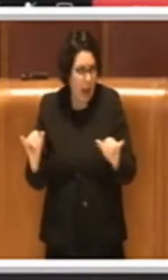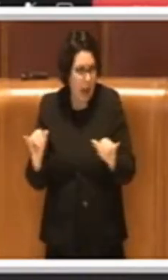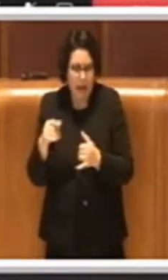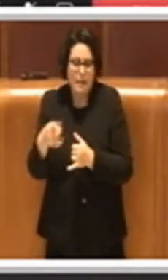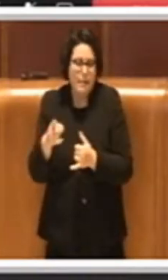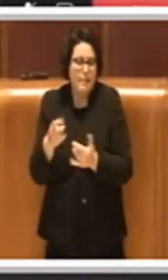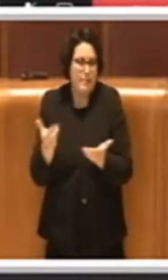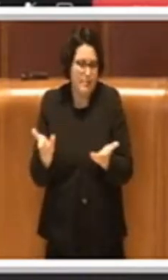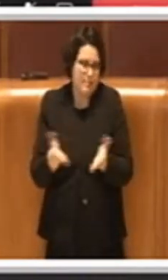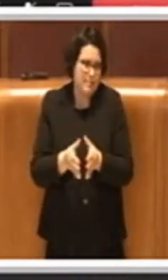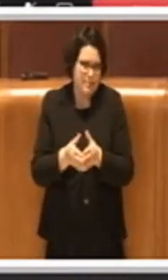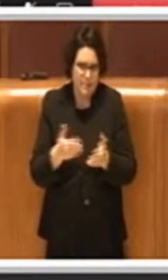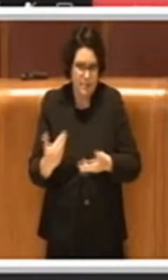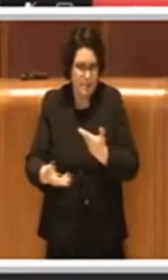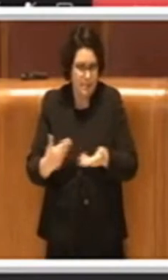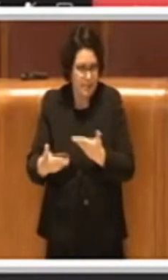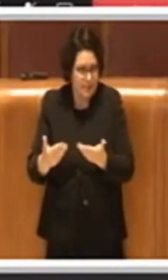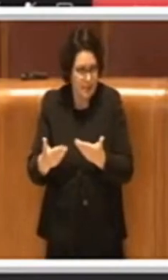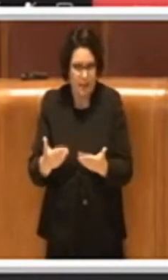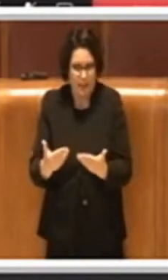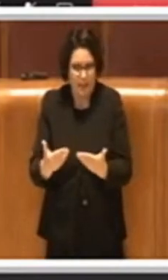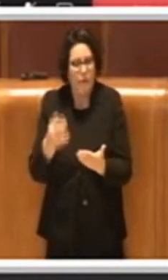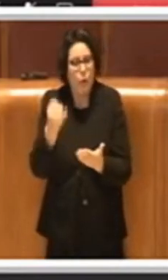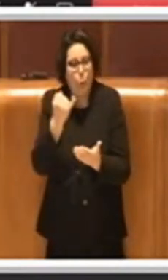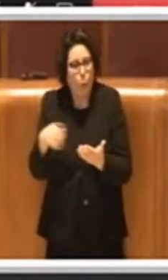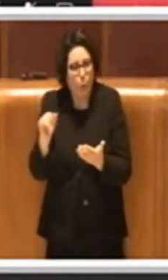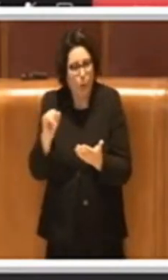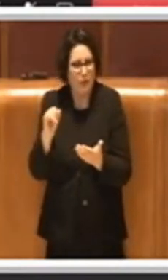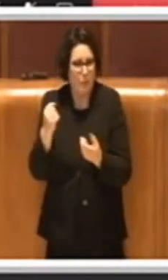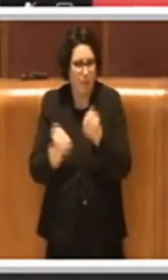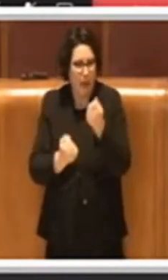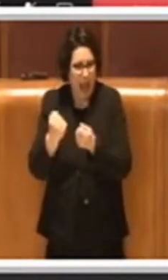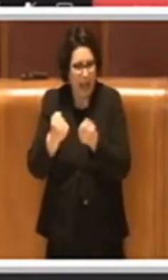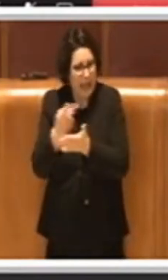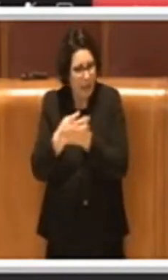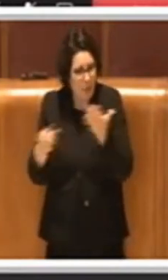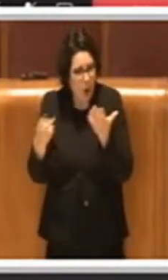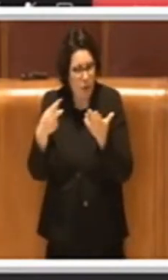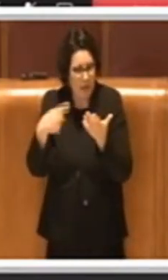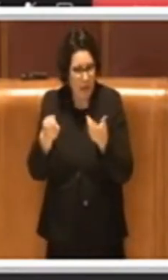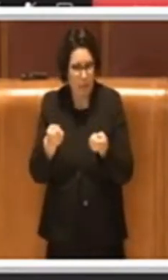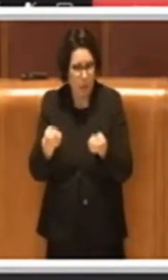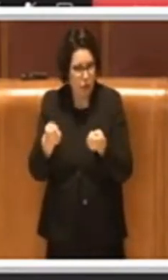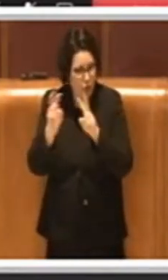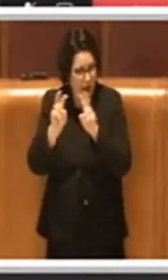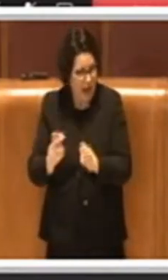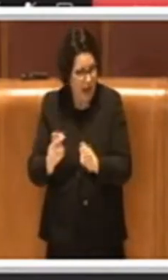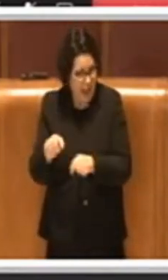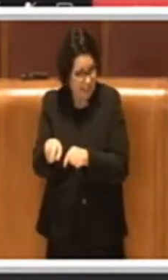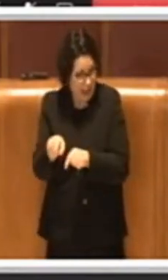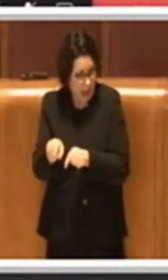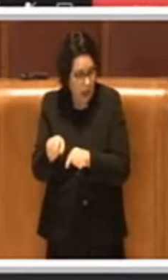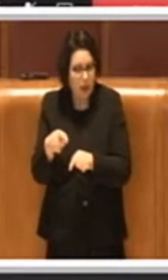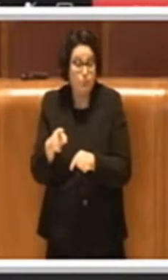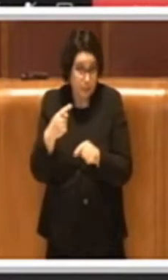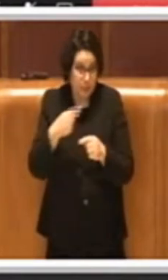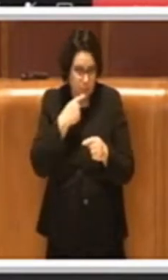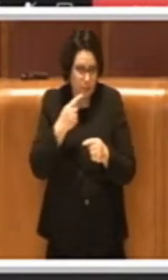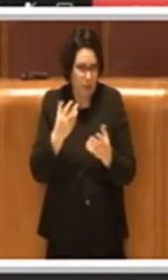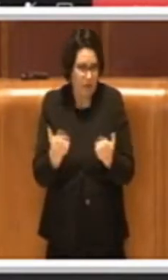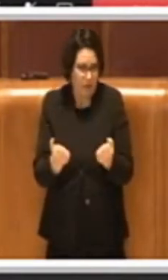prototipo di questa Bosticelle. Ecco, questi sono i fatti, è la realtà dei fatti, è la verità.